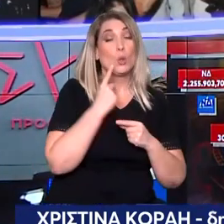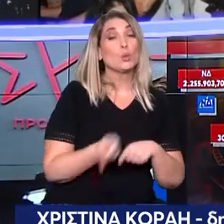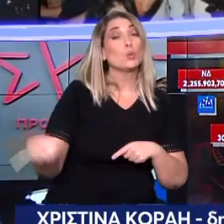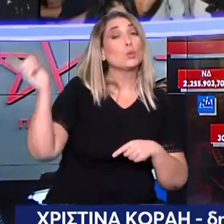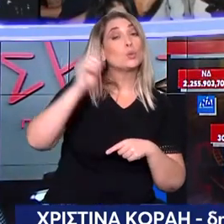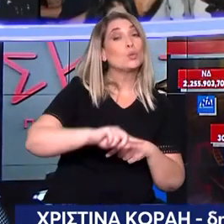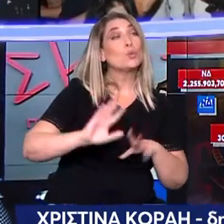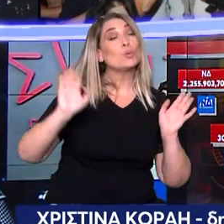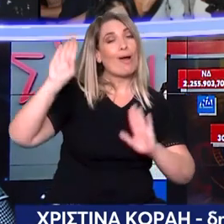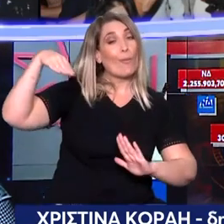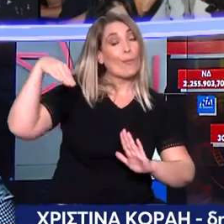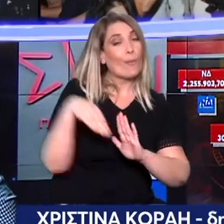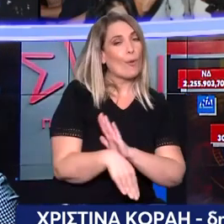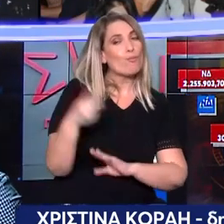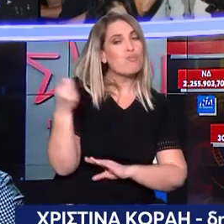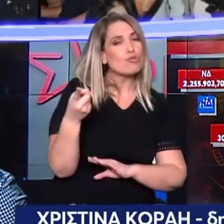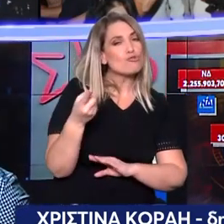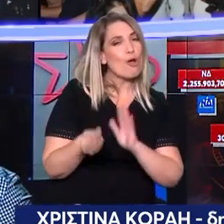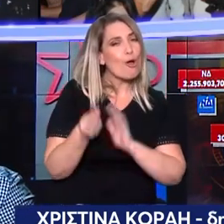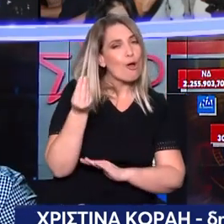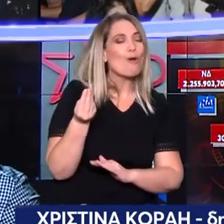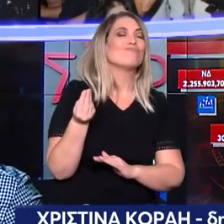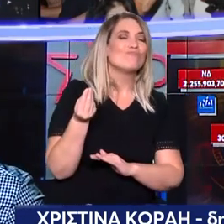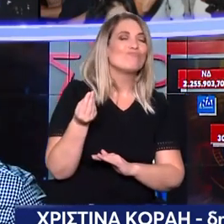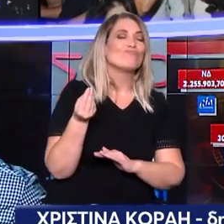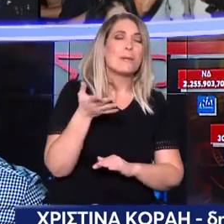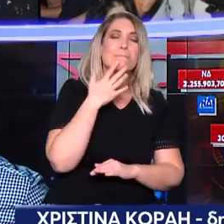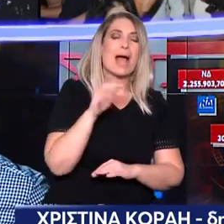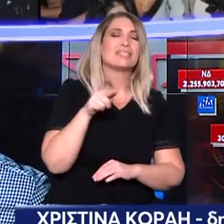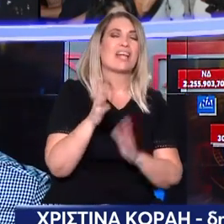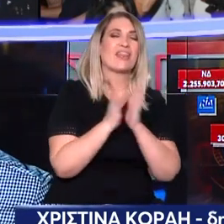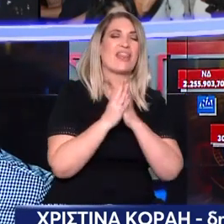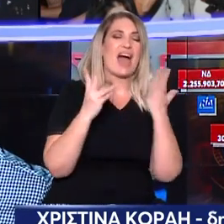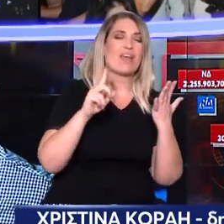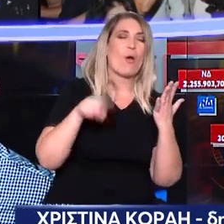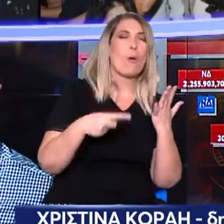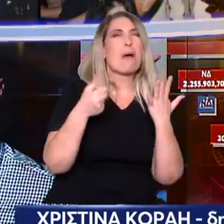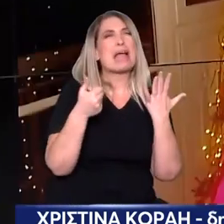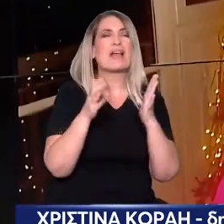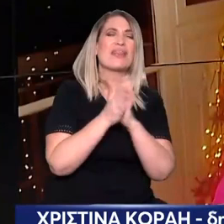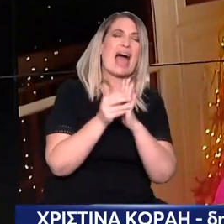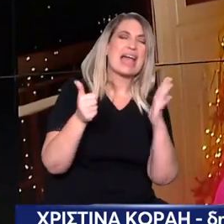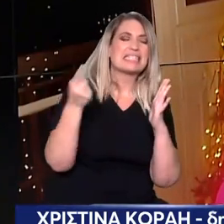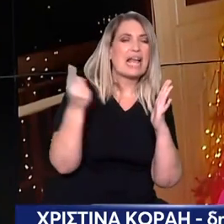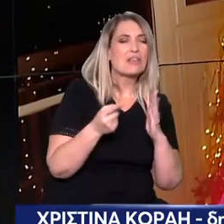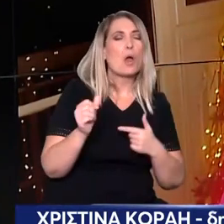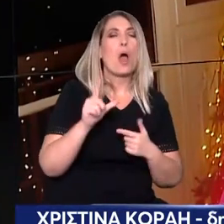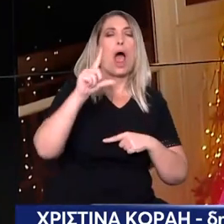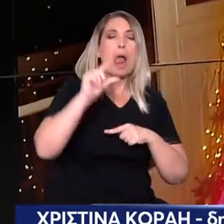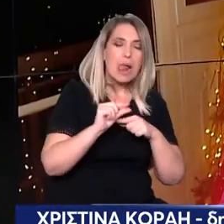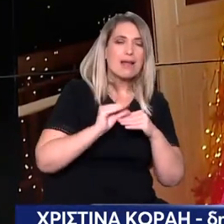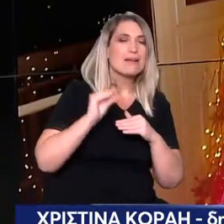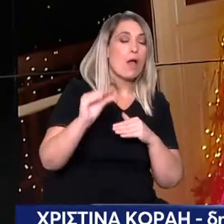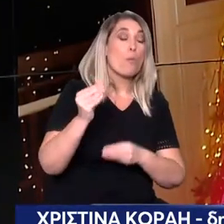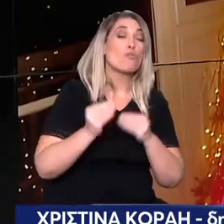στο Καντράν και στο Ταμείο το 17,6-7%. επιχωρήξη είναι πολύ μικρή και εκεί είναι να δούμε γιατί θα